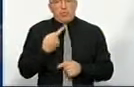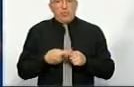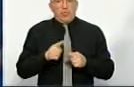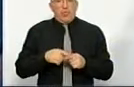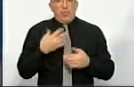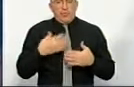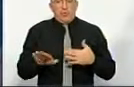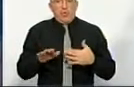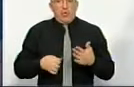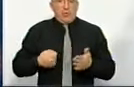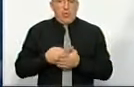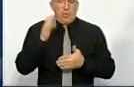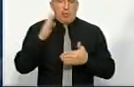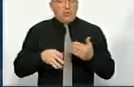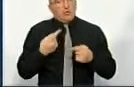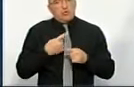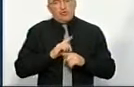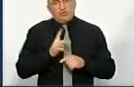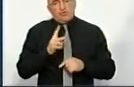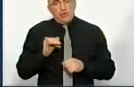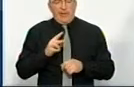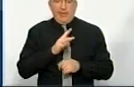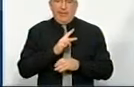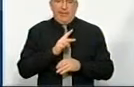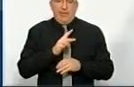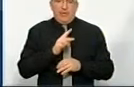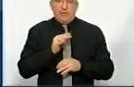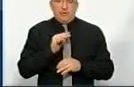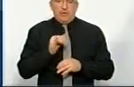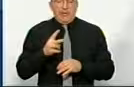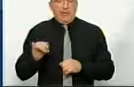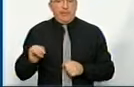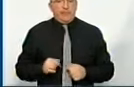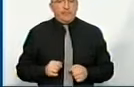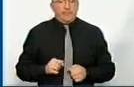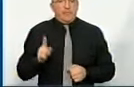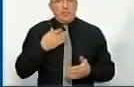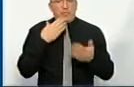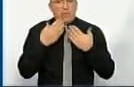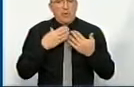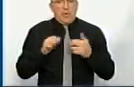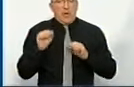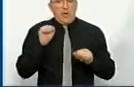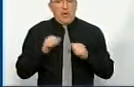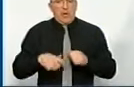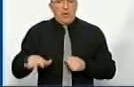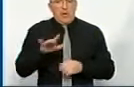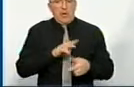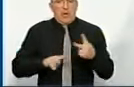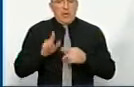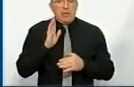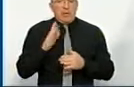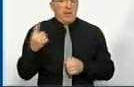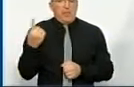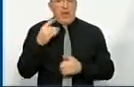підходить до завершення, чи ні? Ну, я хочу сказати, що що стосується адміністративно-територіальної реформи, це лише